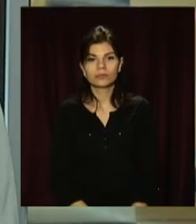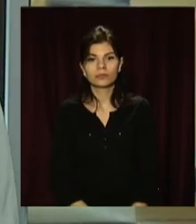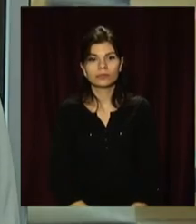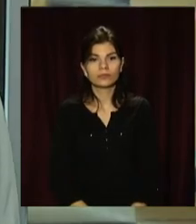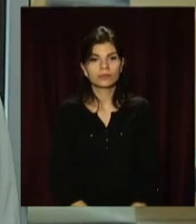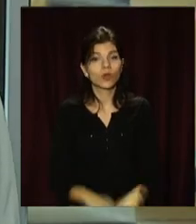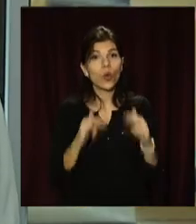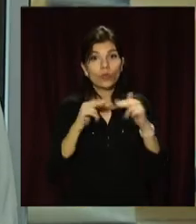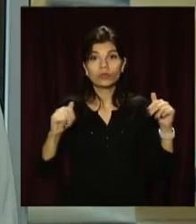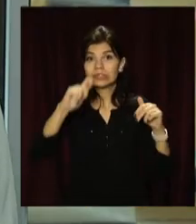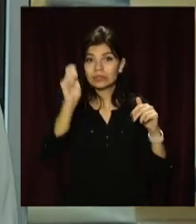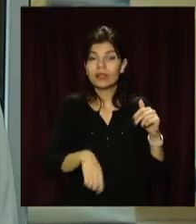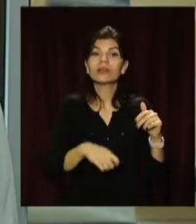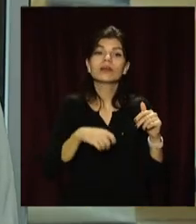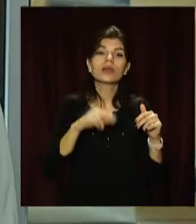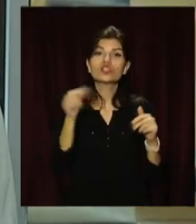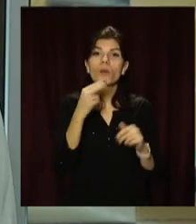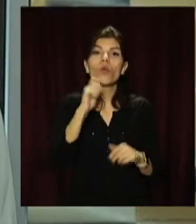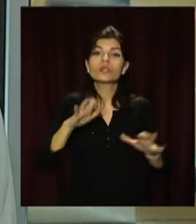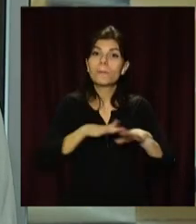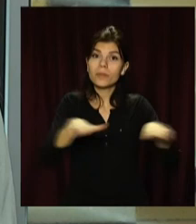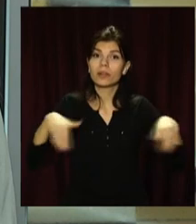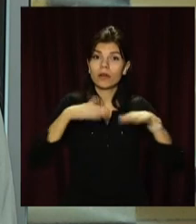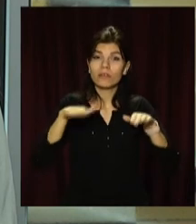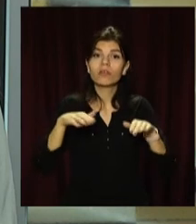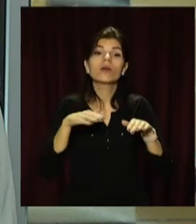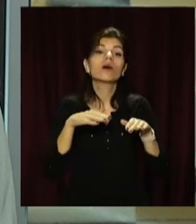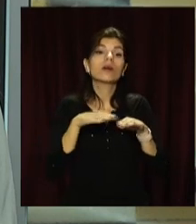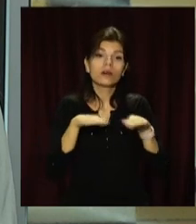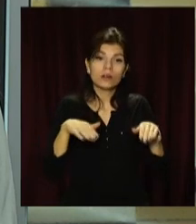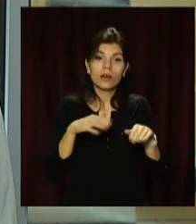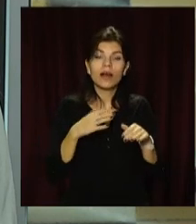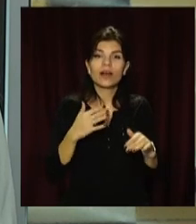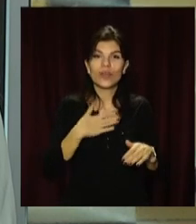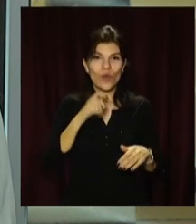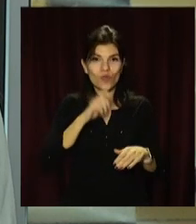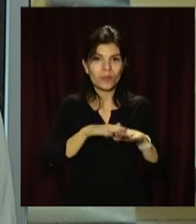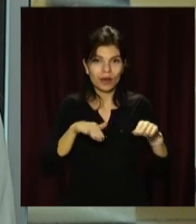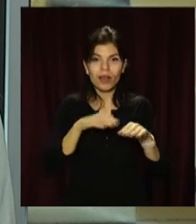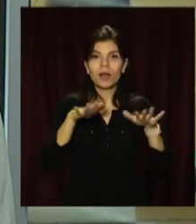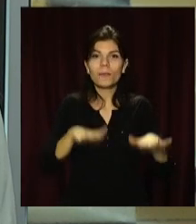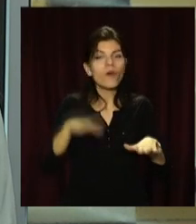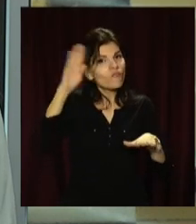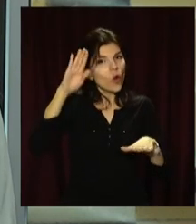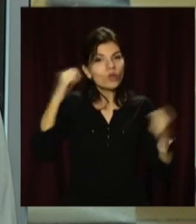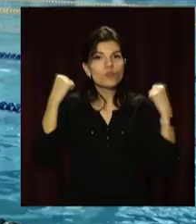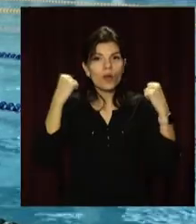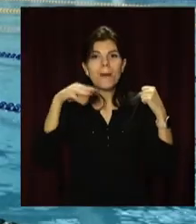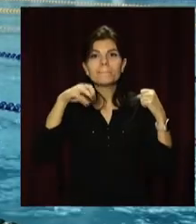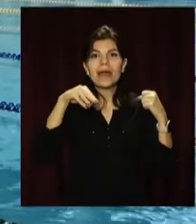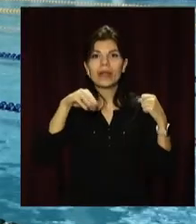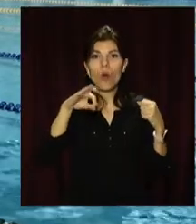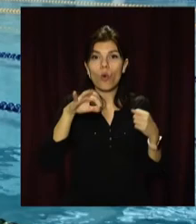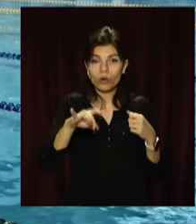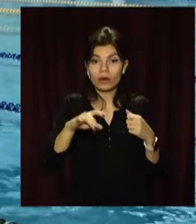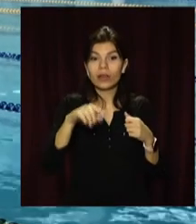У Дніпрі стартував чемпіонат України з плавання. Головний старт року для українських плавців проходить у Палаці водних видів спорту «Метеор». На